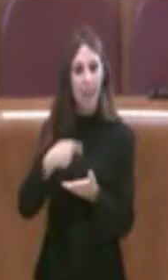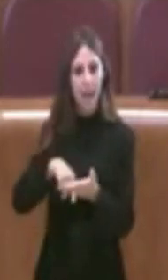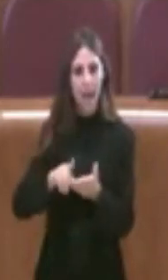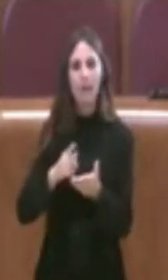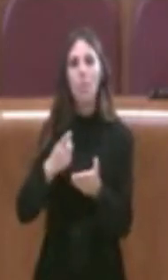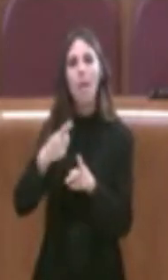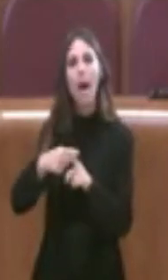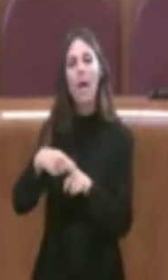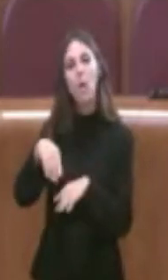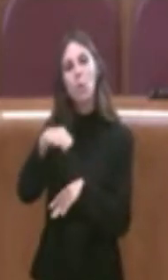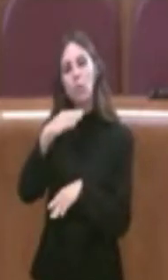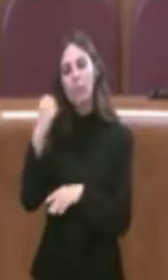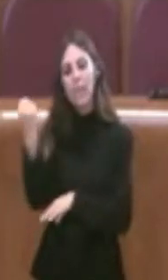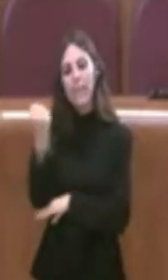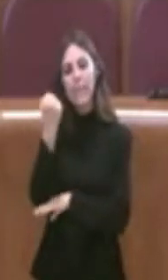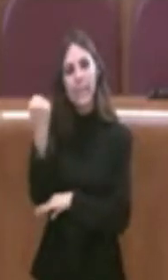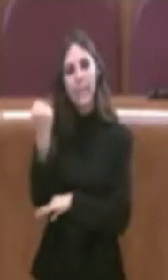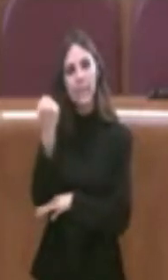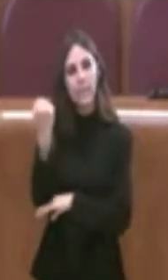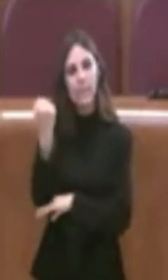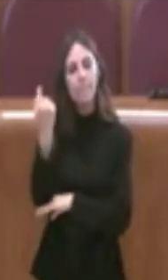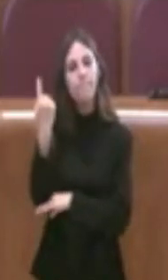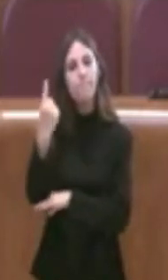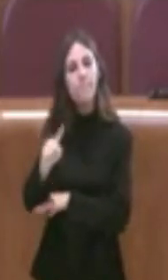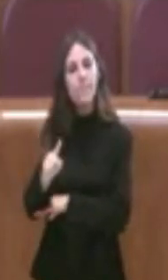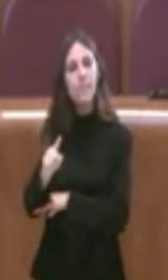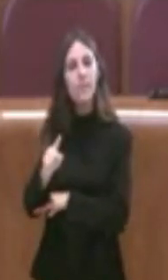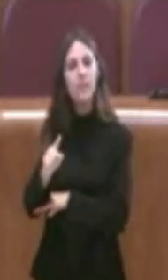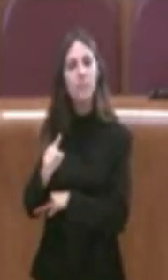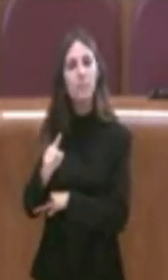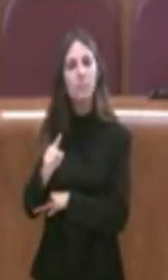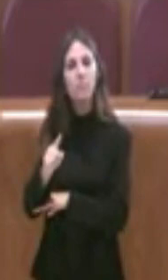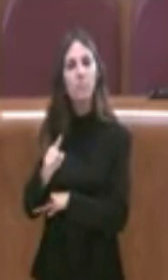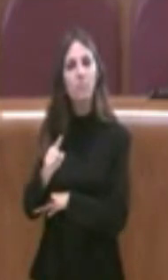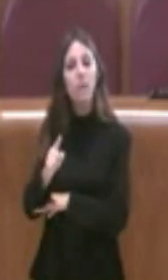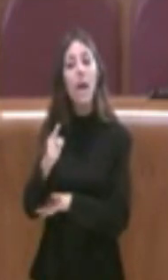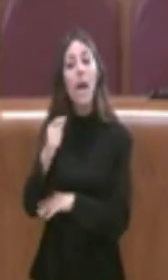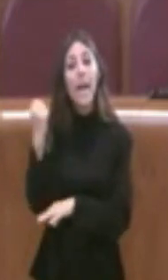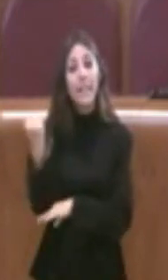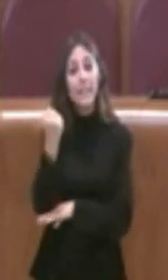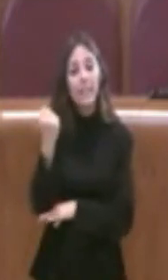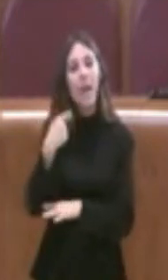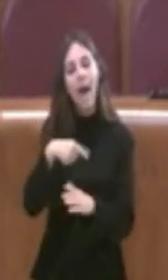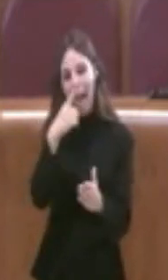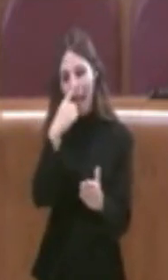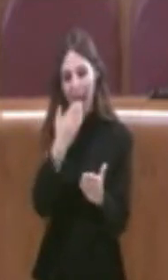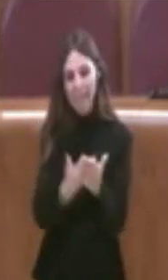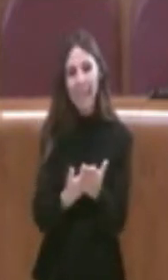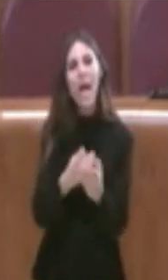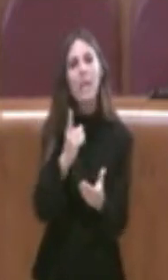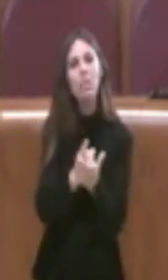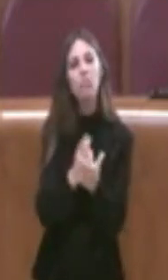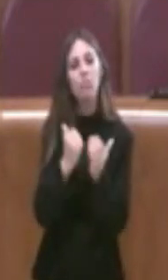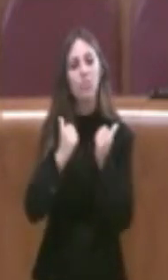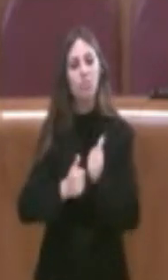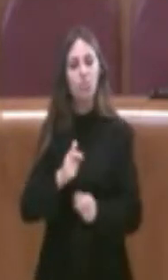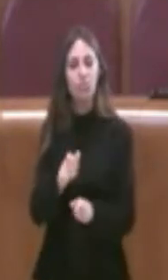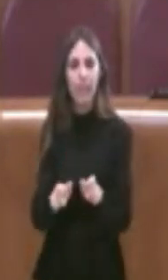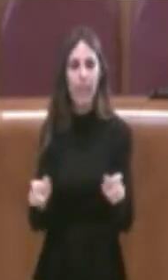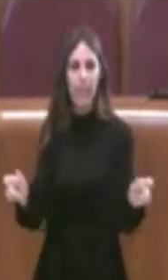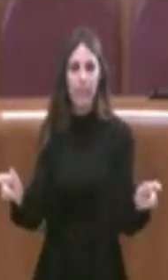efficientamento dei servizi stessi che allo stesso tempo sono stati in grado di rispondere in modo più adeguato alle necessità dei cittadini.